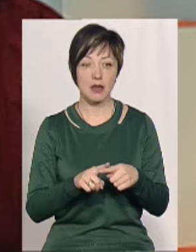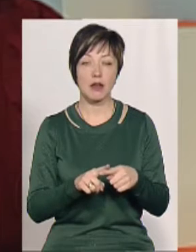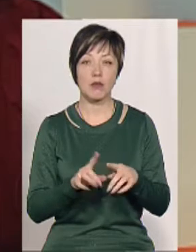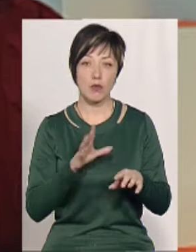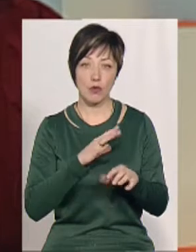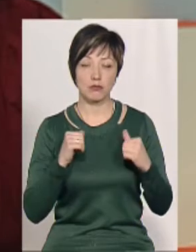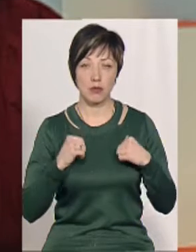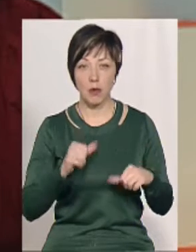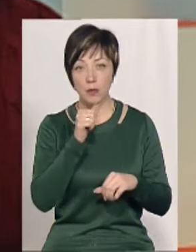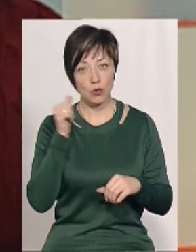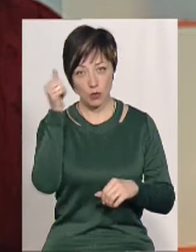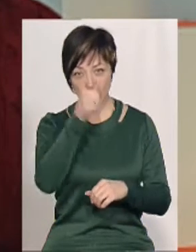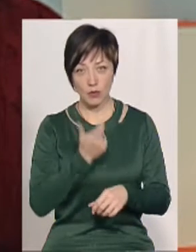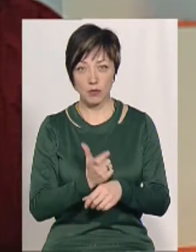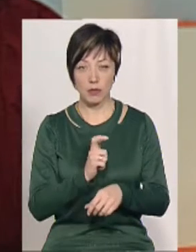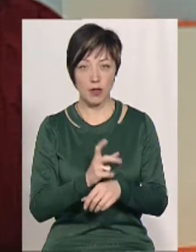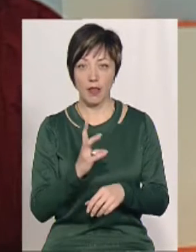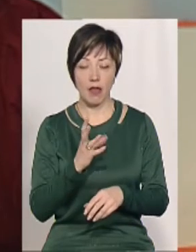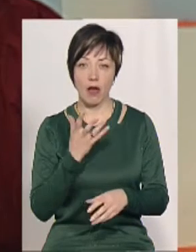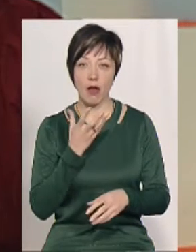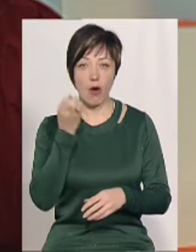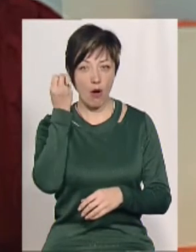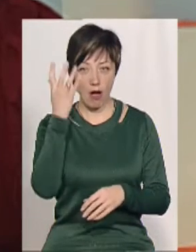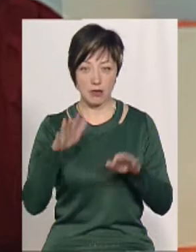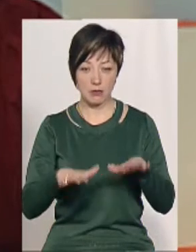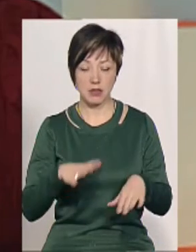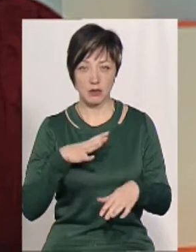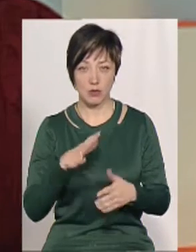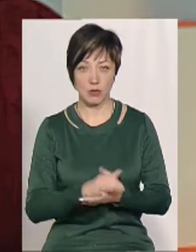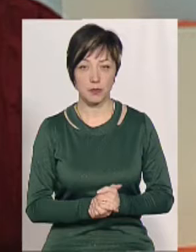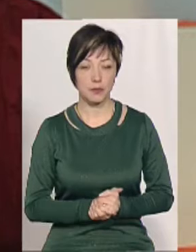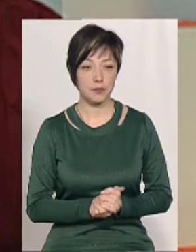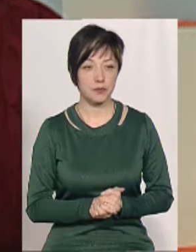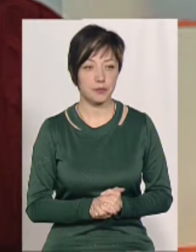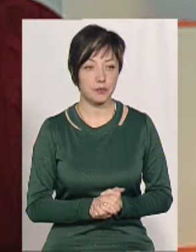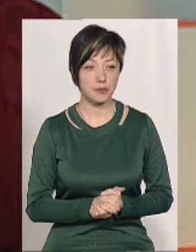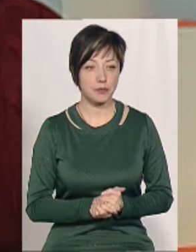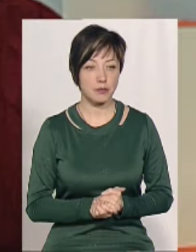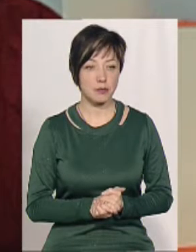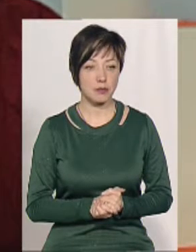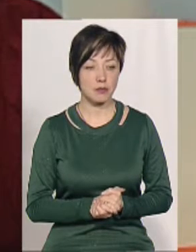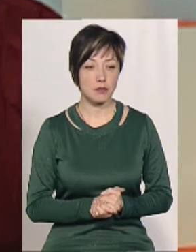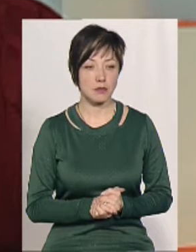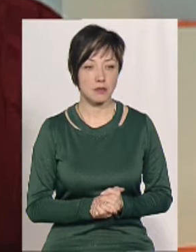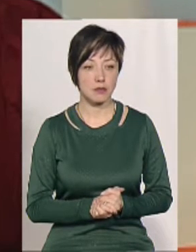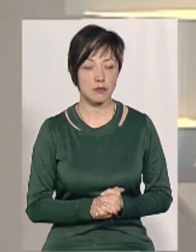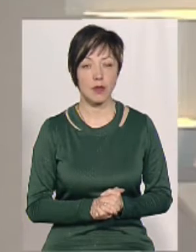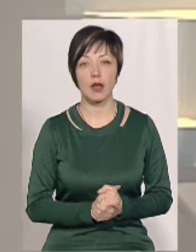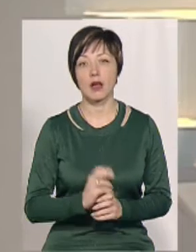малою кров'ю. От в минулому році було більш неохайне місце для цих ялинок, залишено.